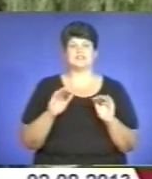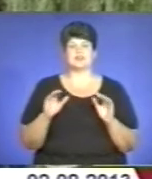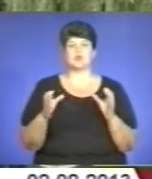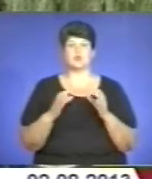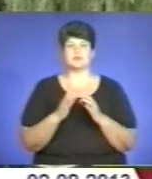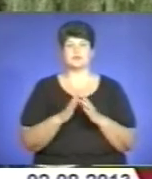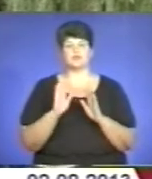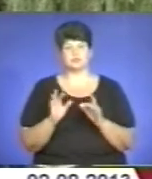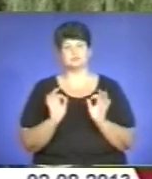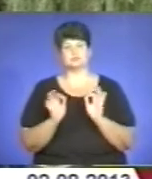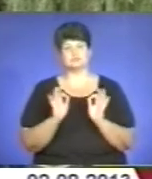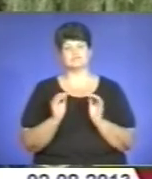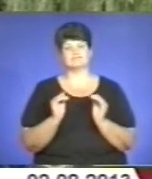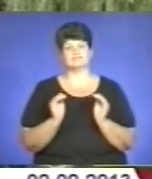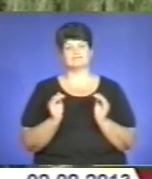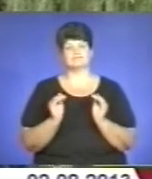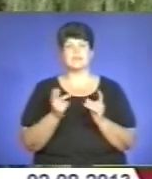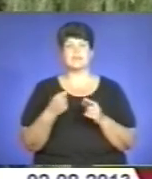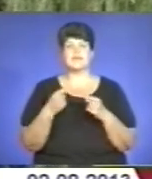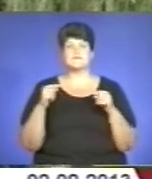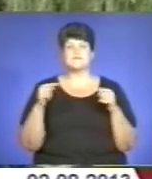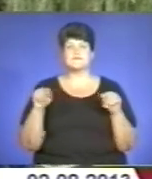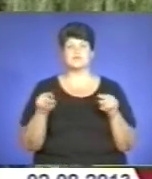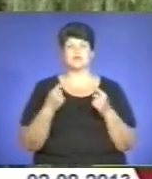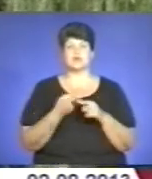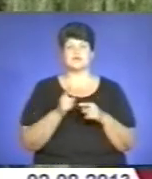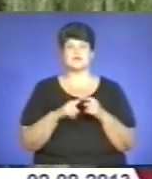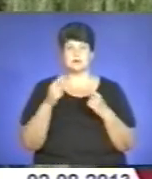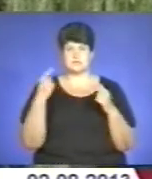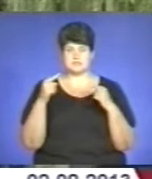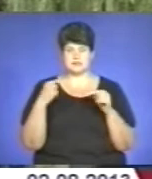відтворюють це мистецтво.